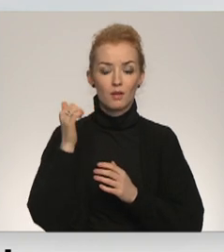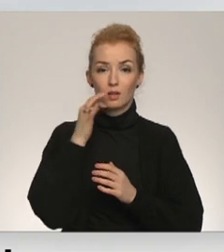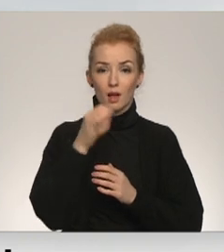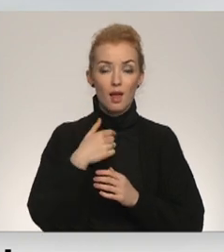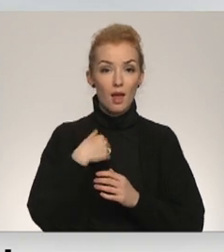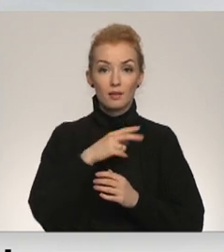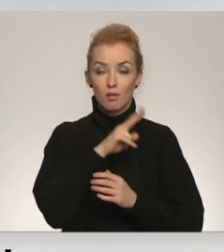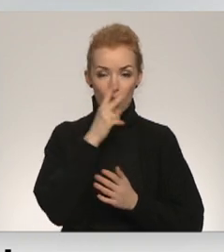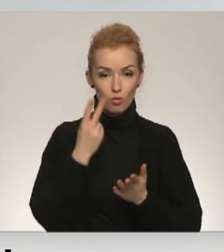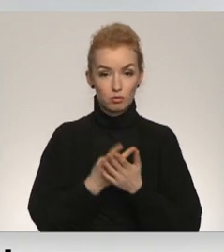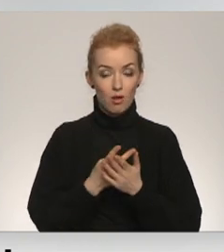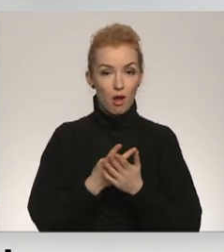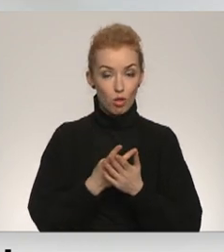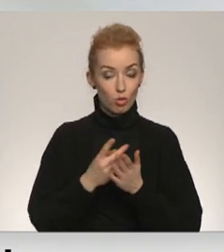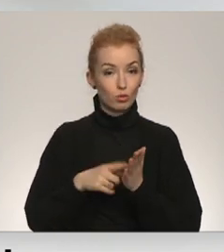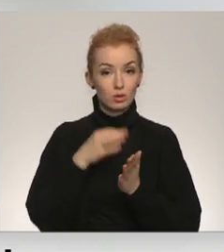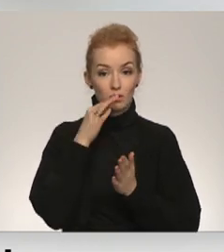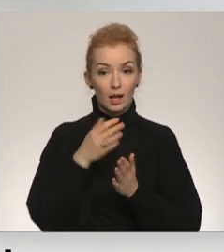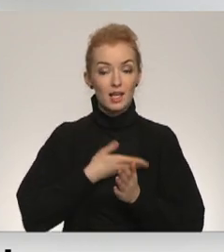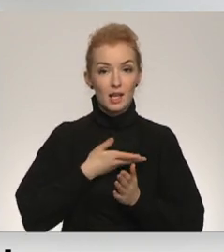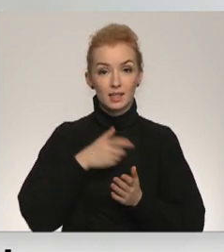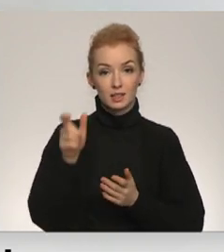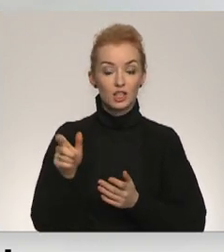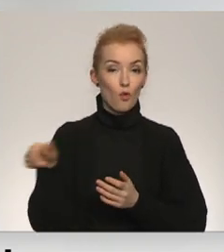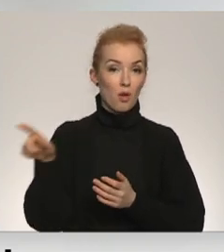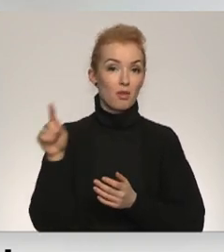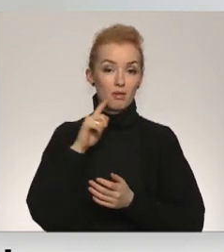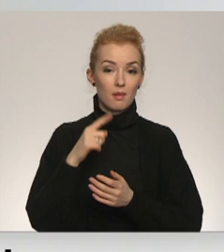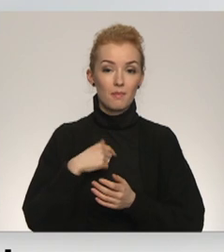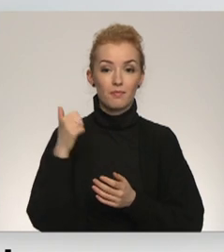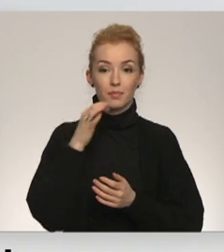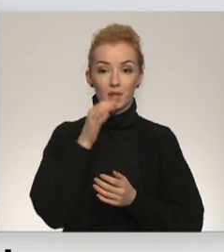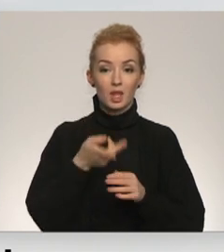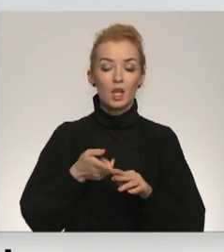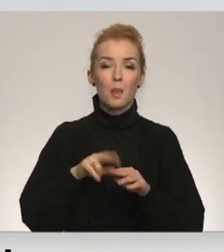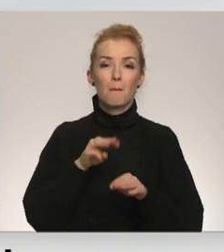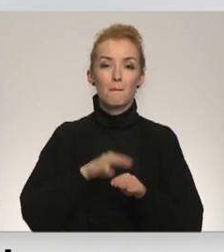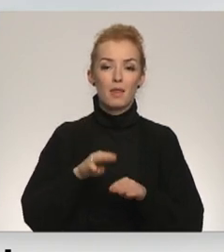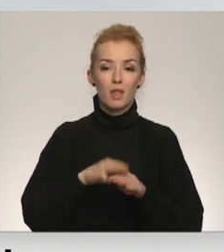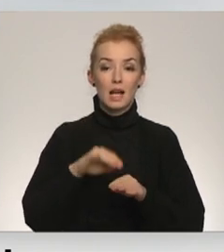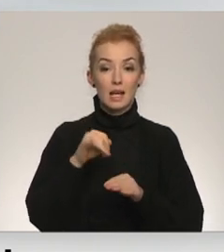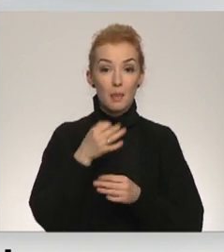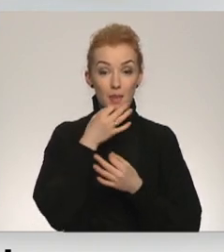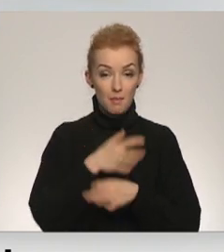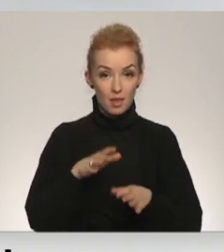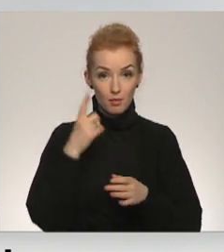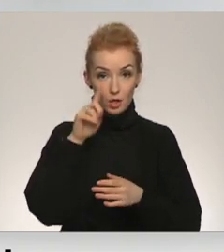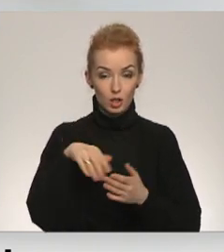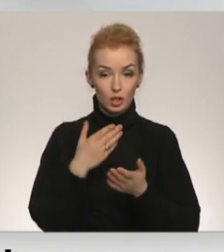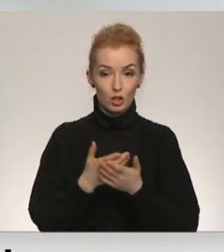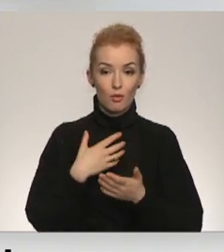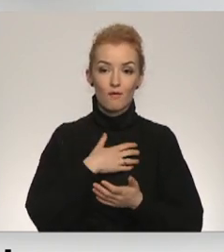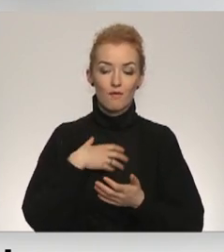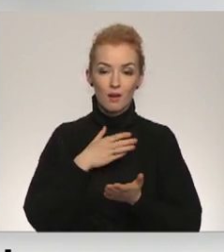iedzīvotāju vienkārši norādu. Tāpēc, ka viņi… Tās tāda metode. Ja tās nepatīk, tas priekšlikums, tad vajag